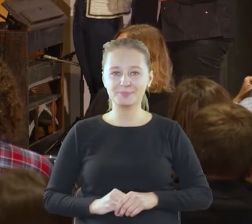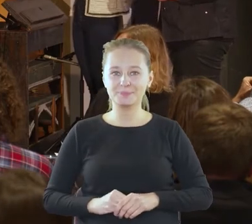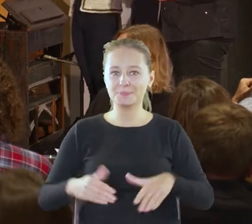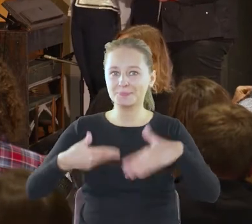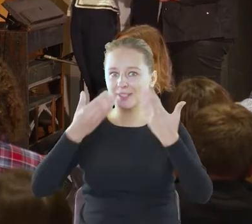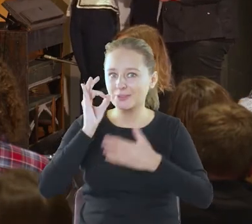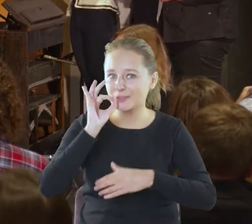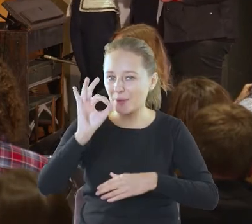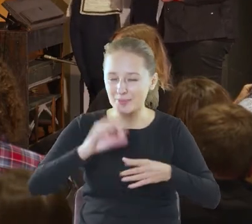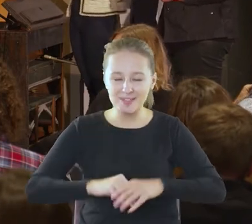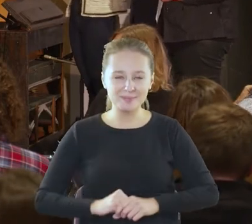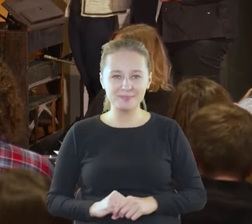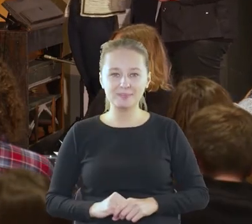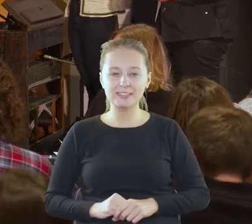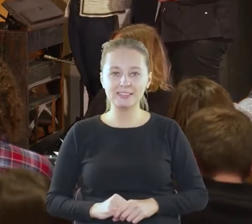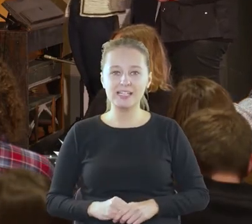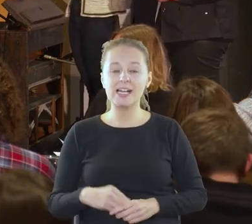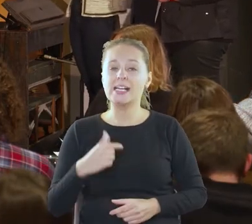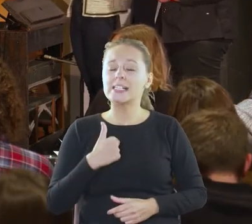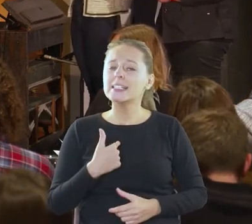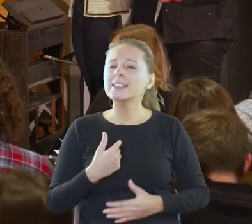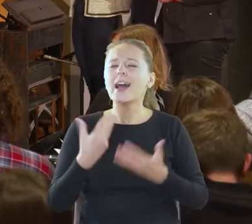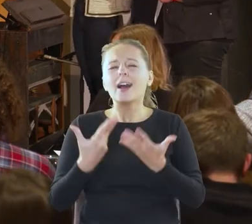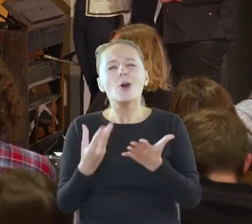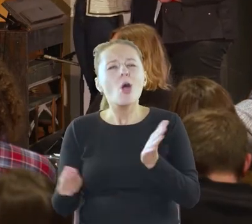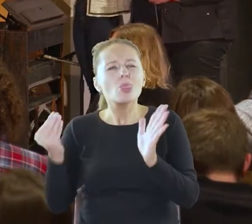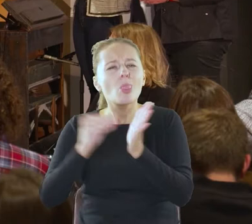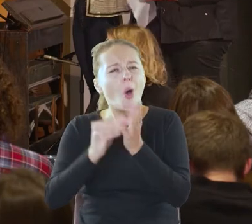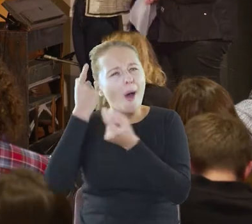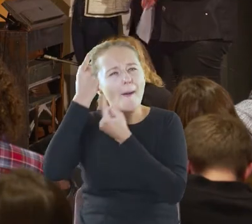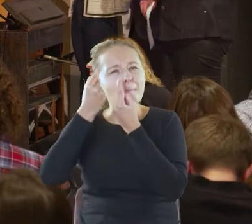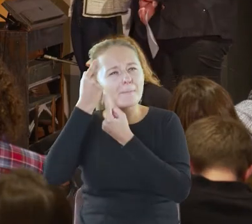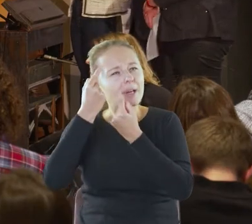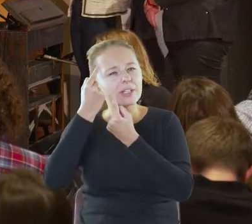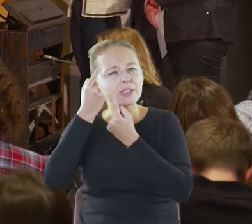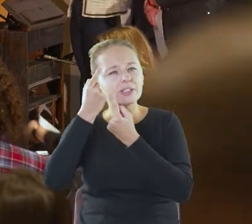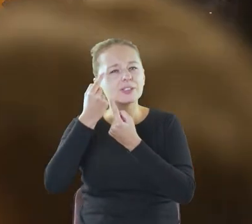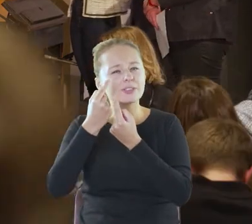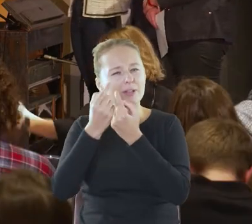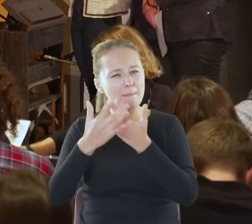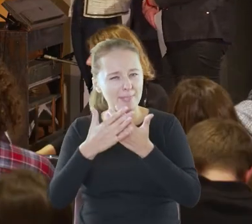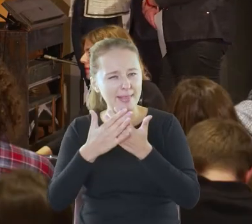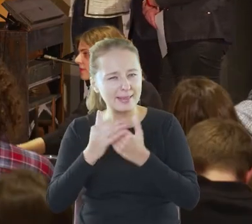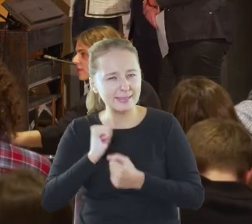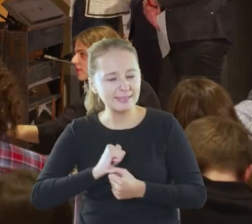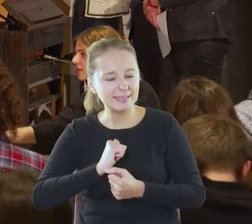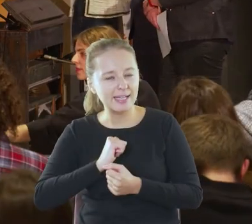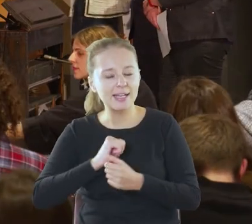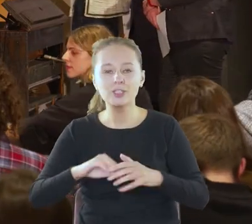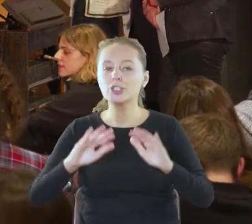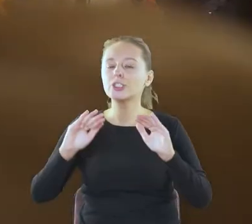Dzień dobry. Ja bym dopowiedziała taką myśl, która mi jest bardzo bliska, czyli